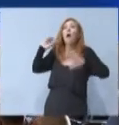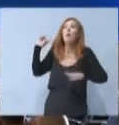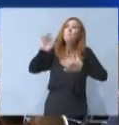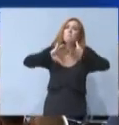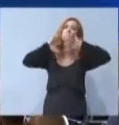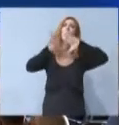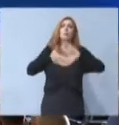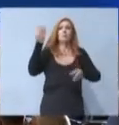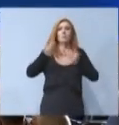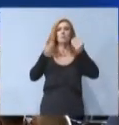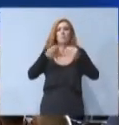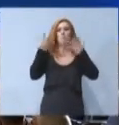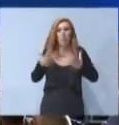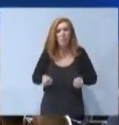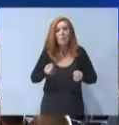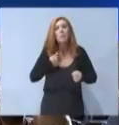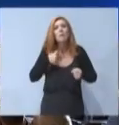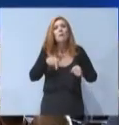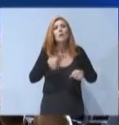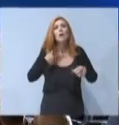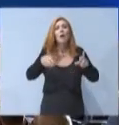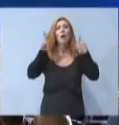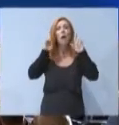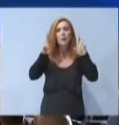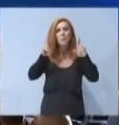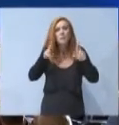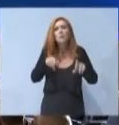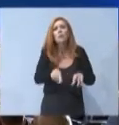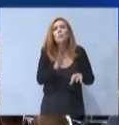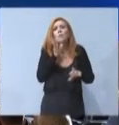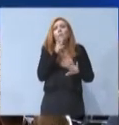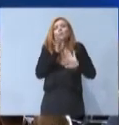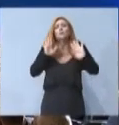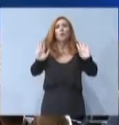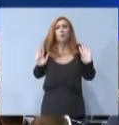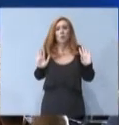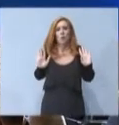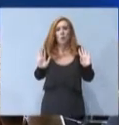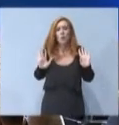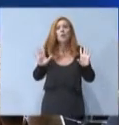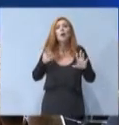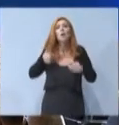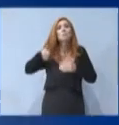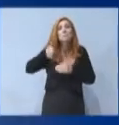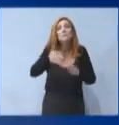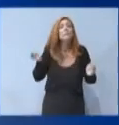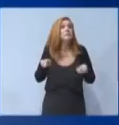το οποίο ελπίζω να αποδειχθεί παροδικό ως προς τις εισαγόμενες συνέπειες του.